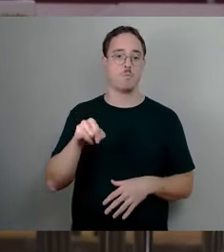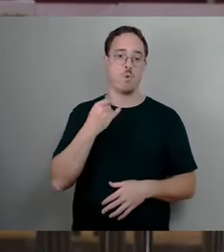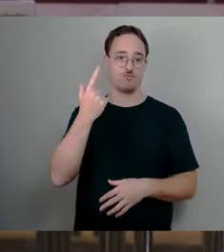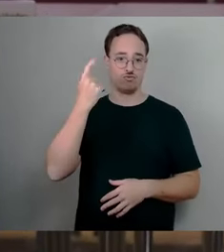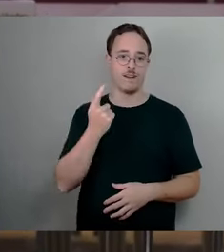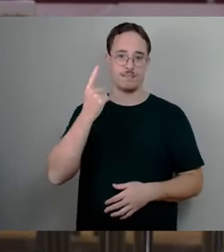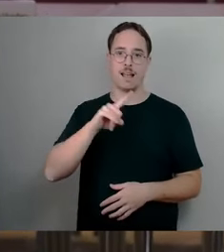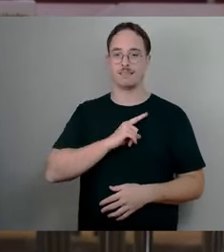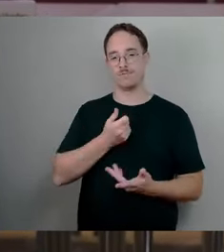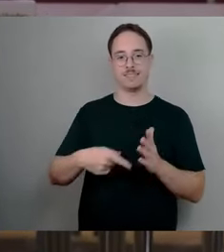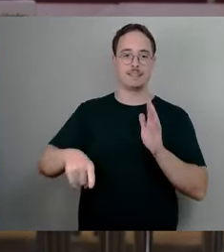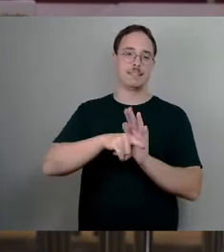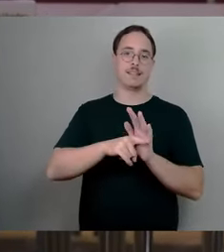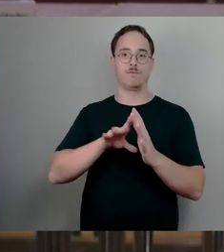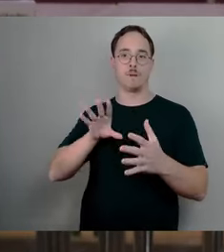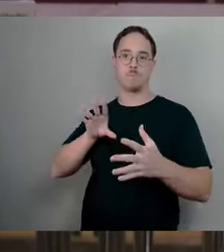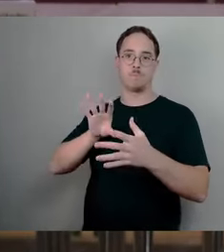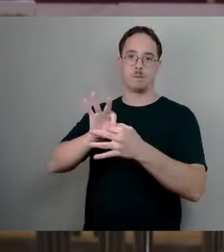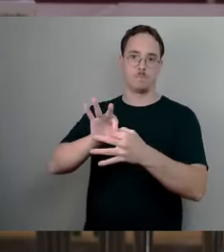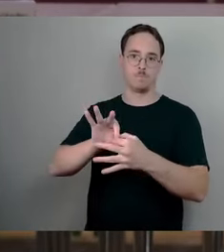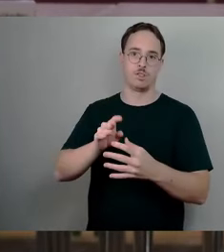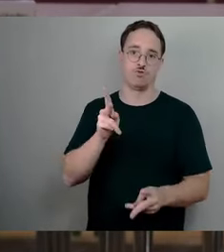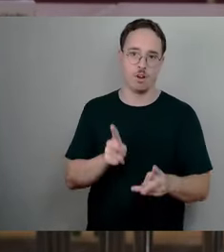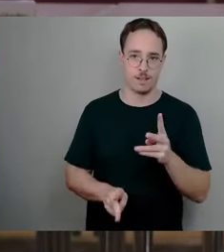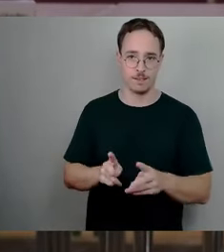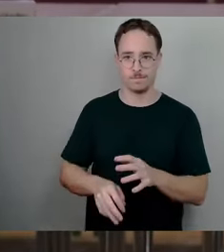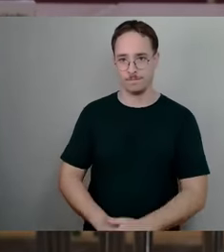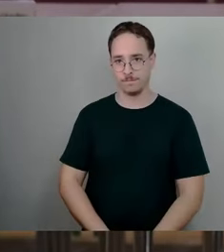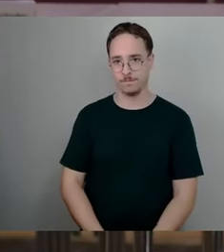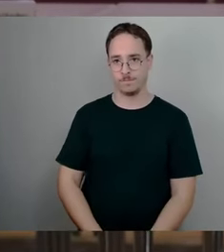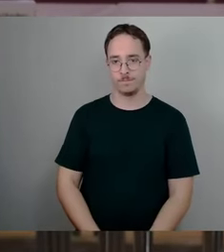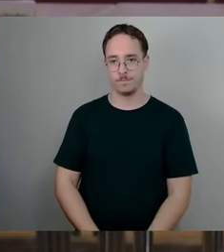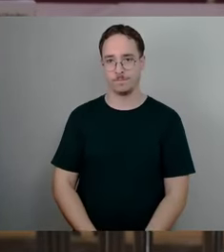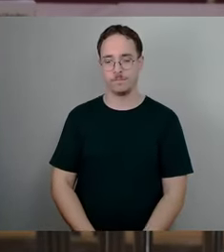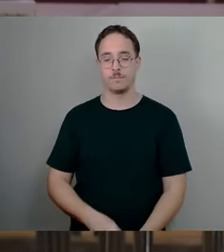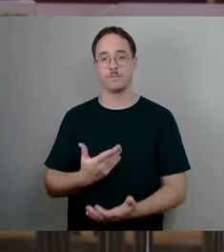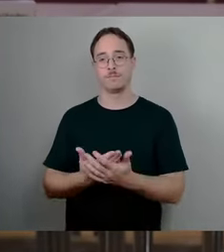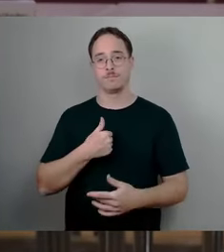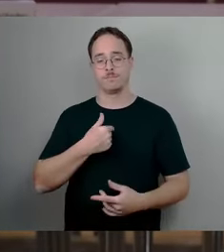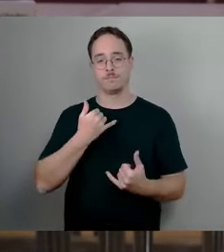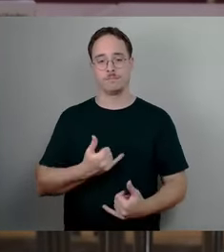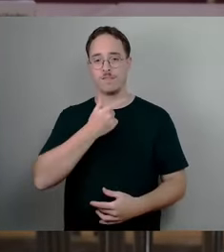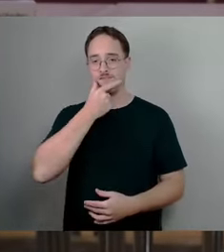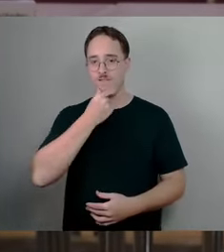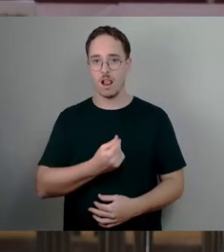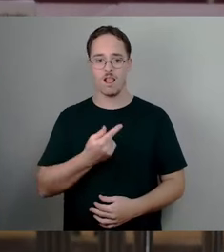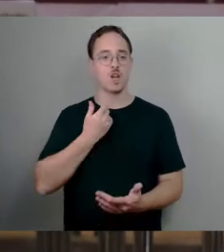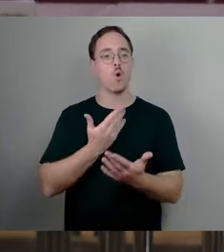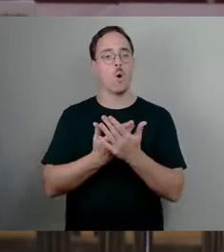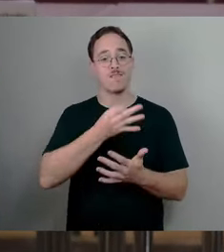konnotiert. Insofern möchte ich eine ganz konkrete Frage stellen und hoffe auch eine konkrete Antwort.